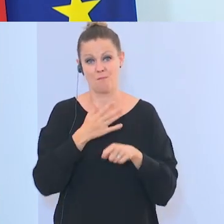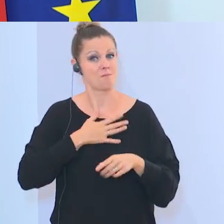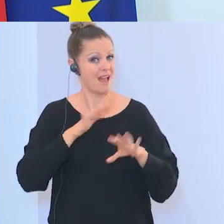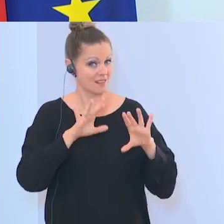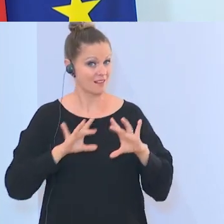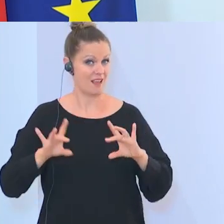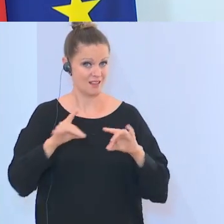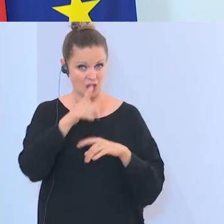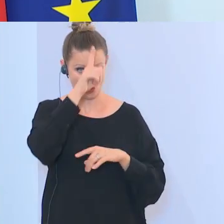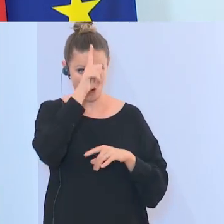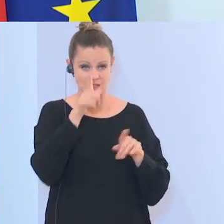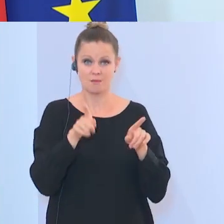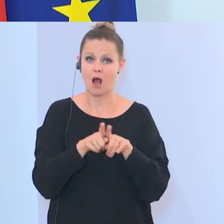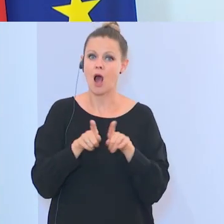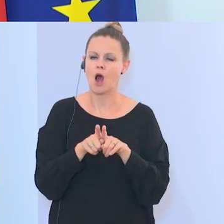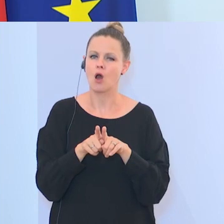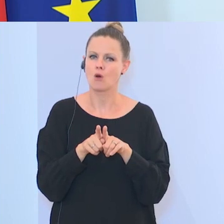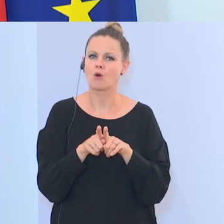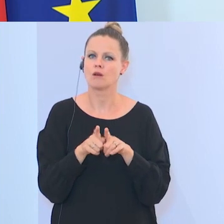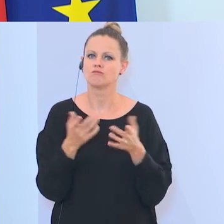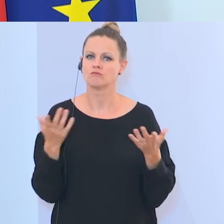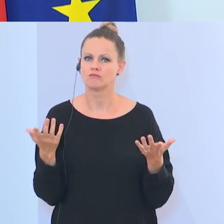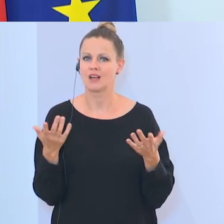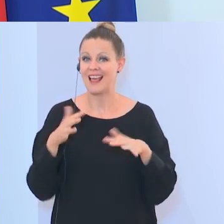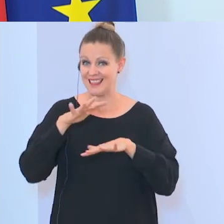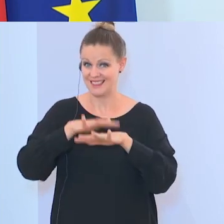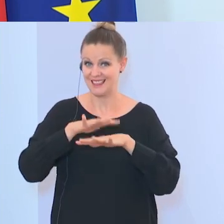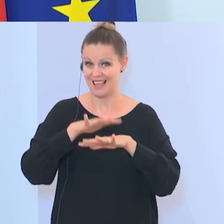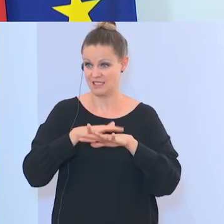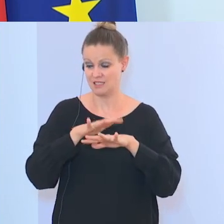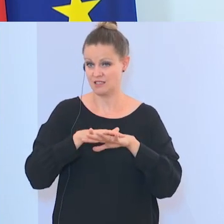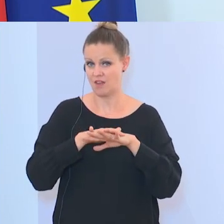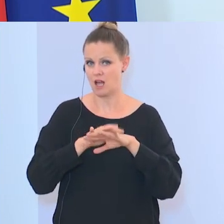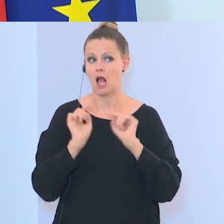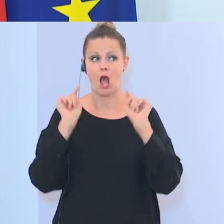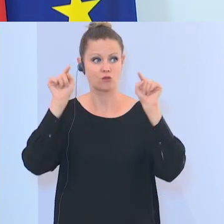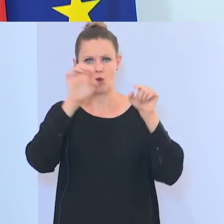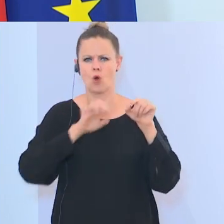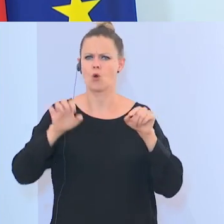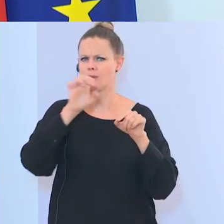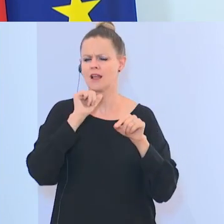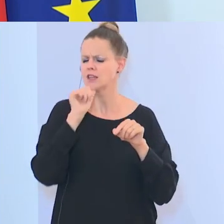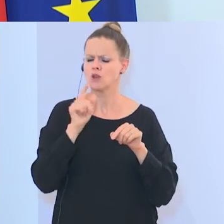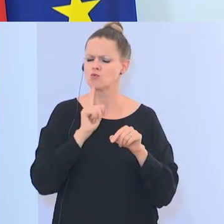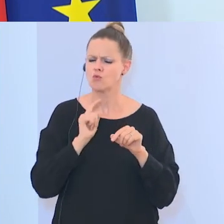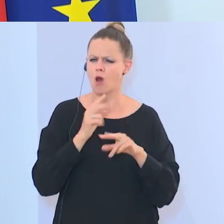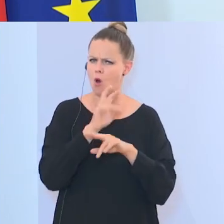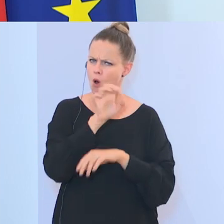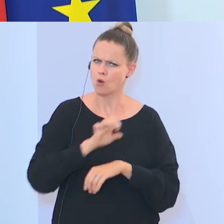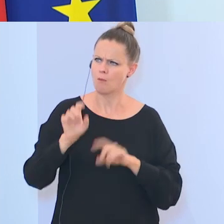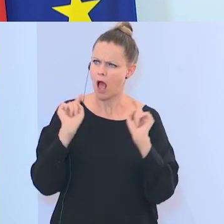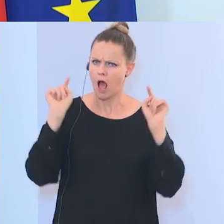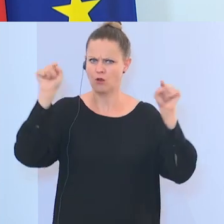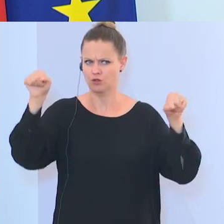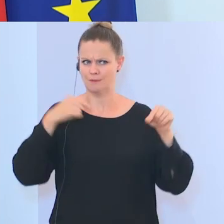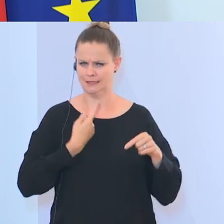in Deutschland, Deutschland, aber auch in den Netzwerken, denen ich außerhalb auch Europa, nicht nur in Europa tätig bin, dass sehr